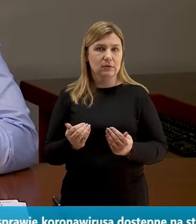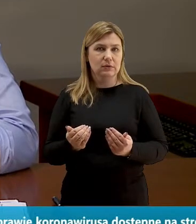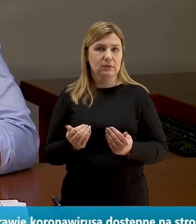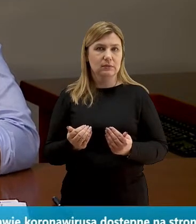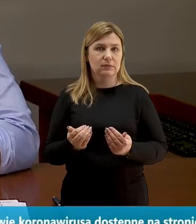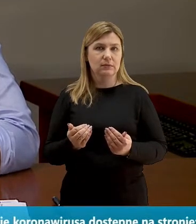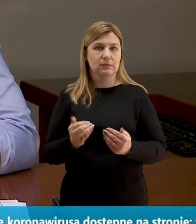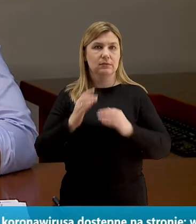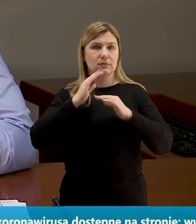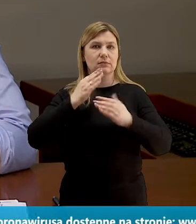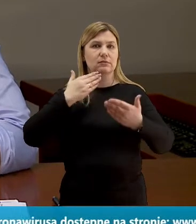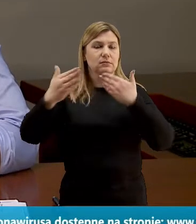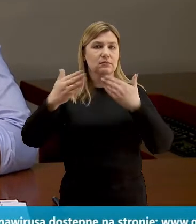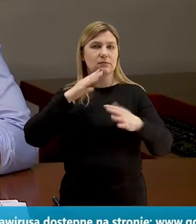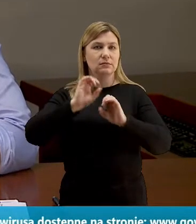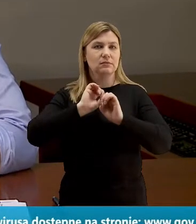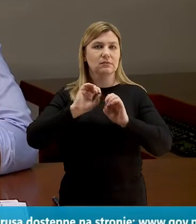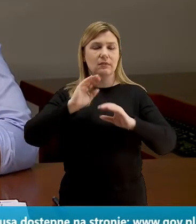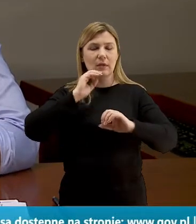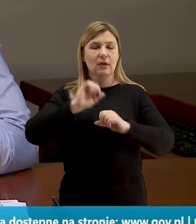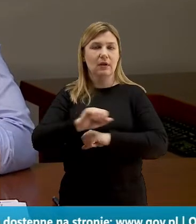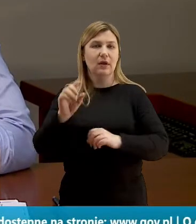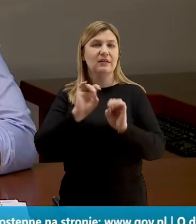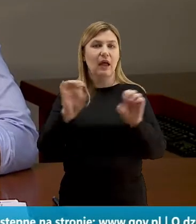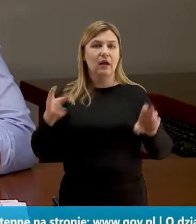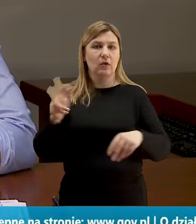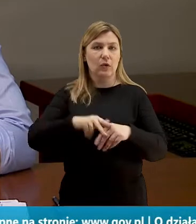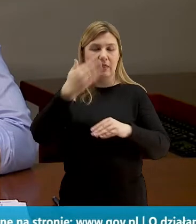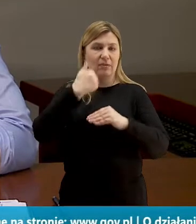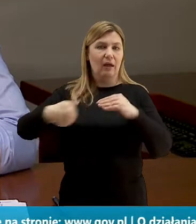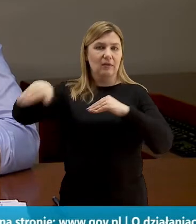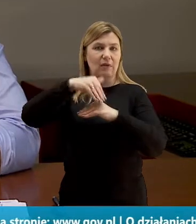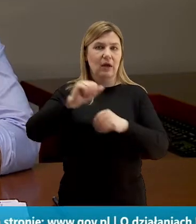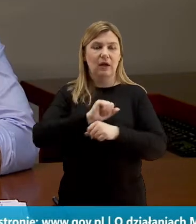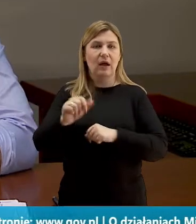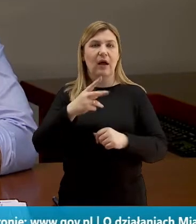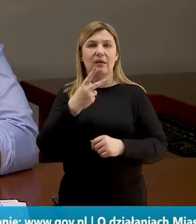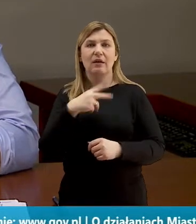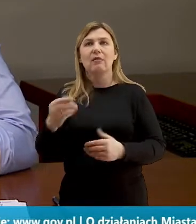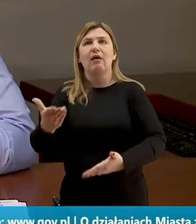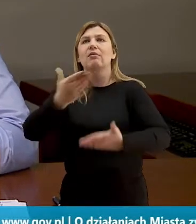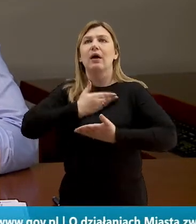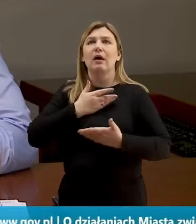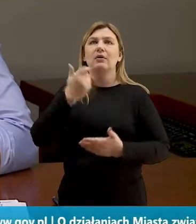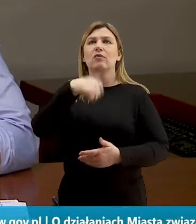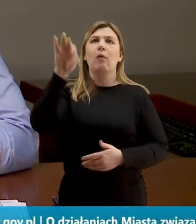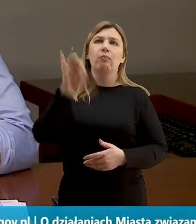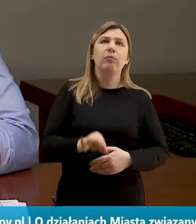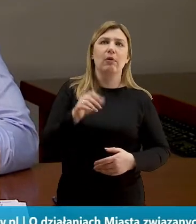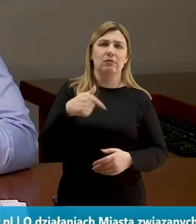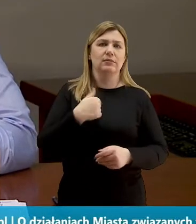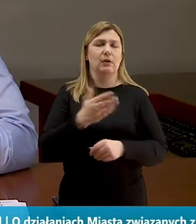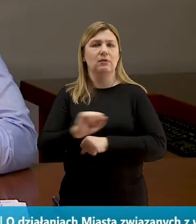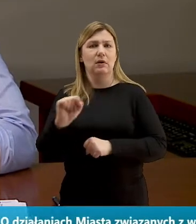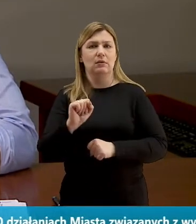emisję tych zarazków od osoby, która nosi na zewnątrz. Natomiast nie gwarantuje nam, że nie jesteśmy w stanie tych